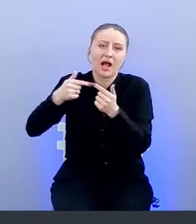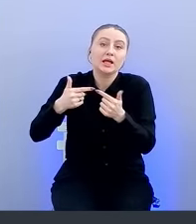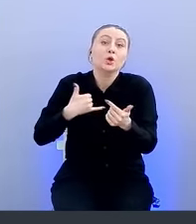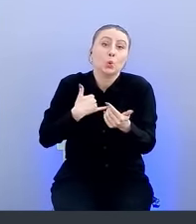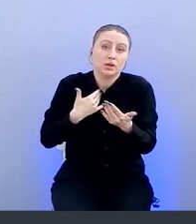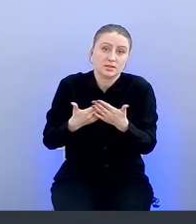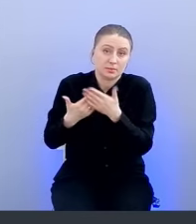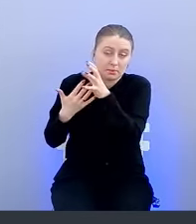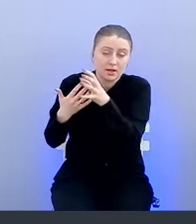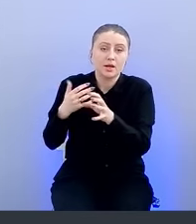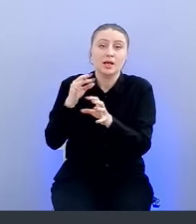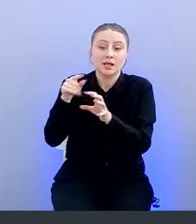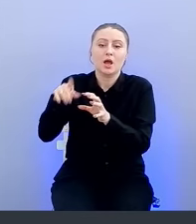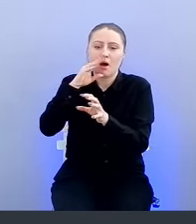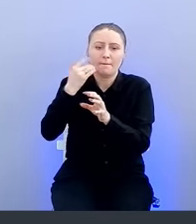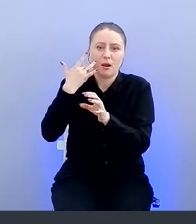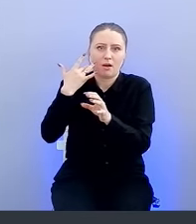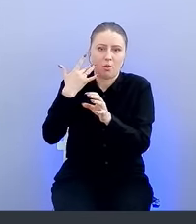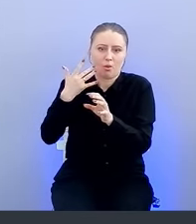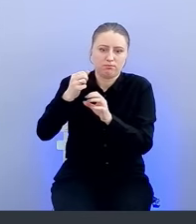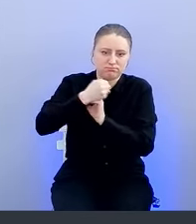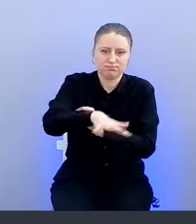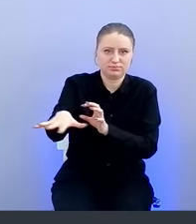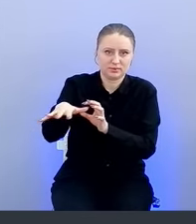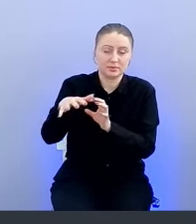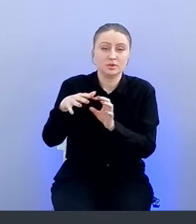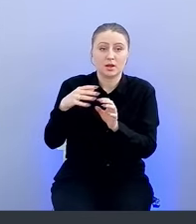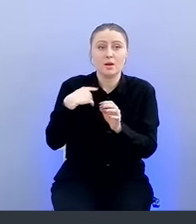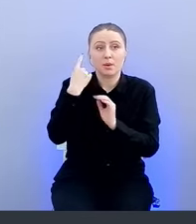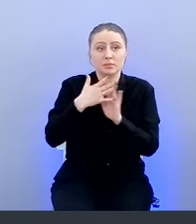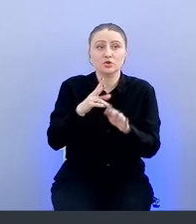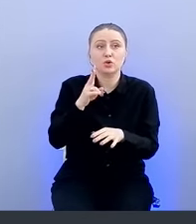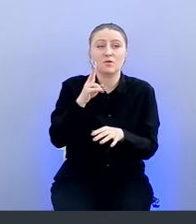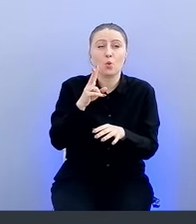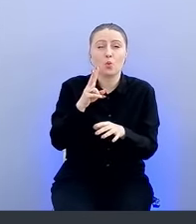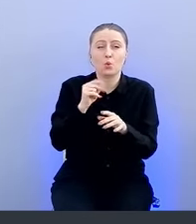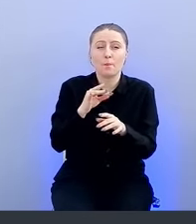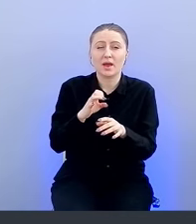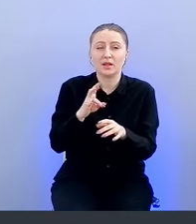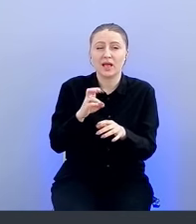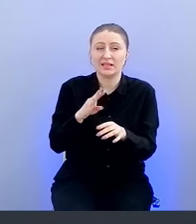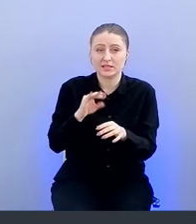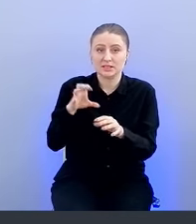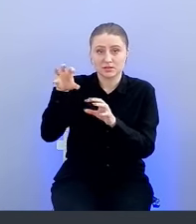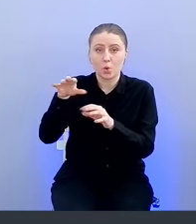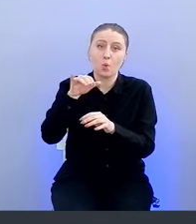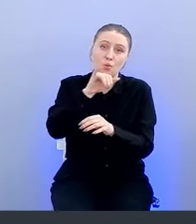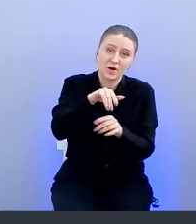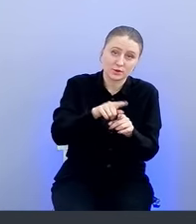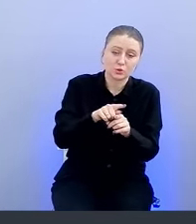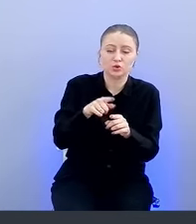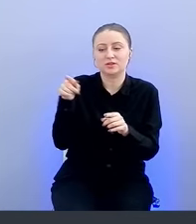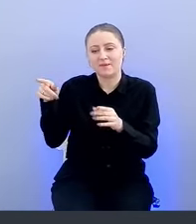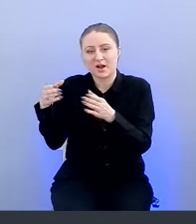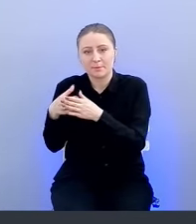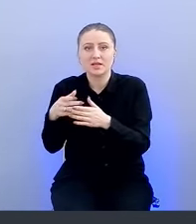случае, и могут легко масштабироваться. То есть мы прекрасно понимаем, что в кубере достаточно пары команд, и у вас какой